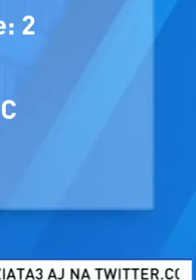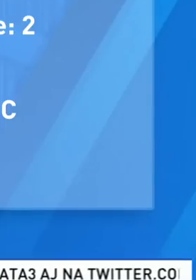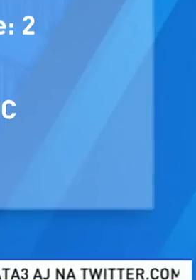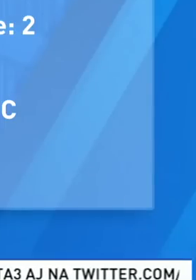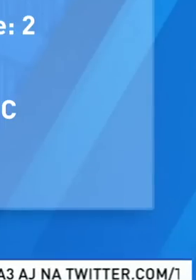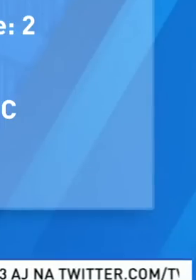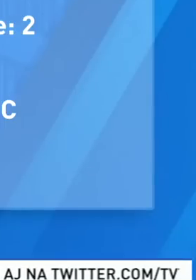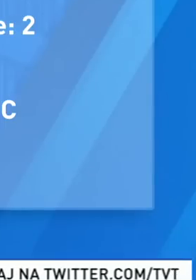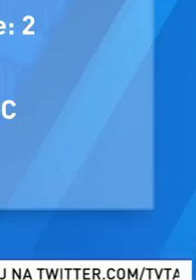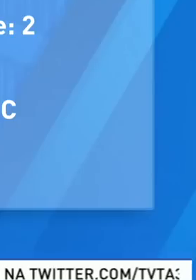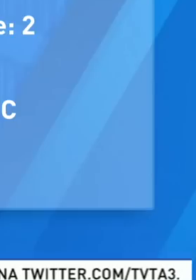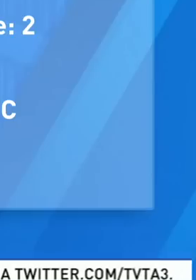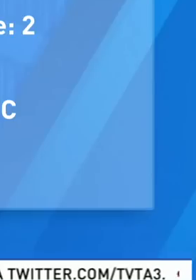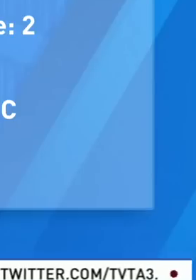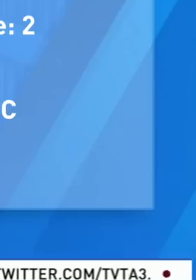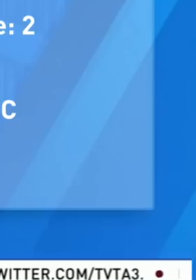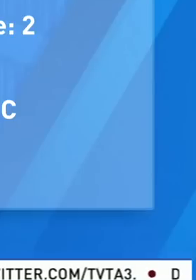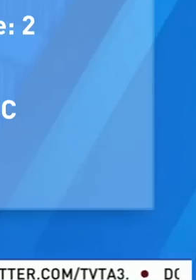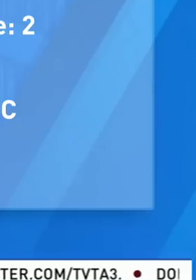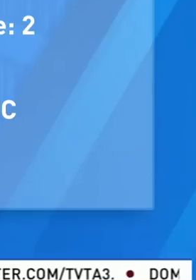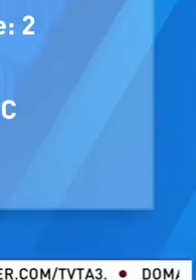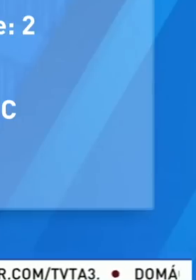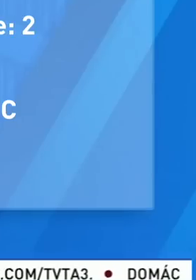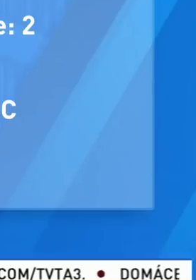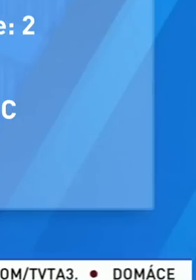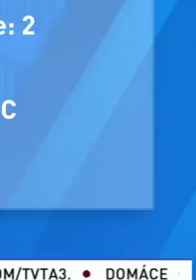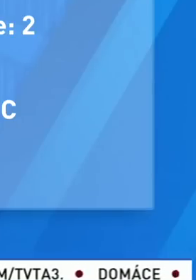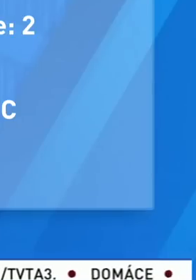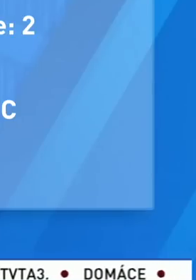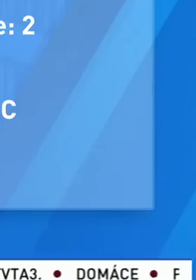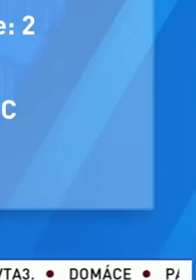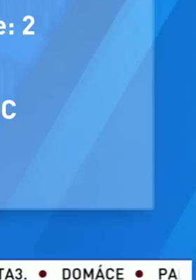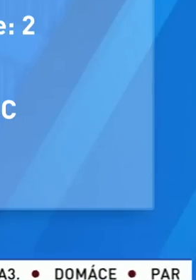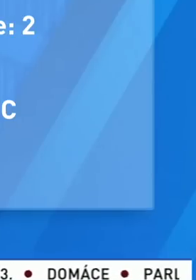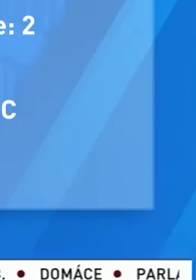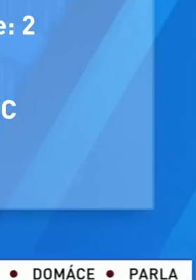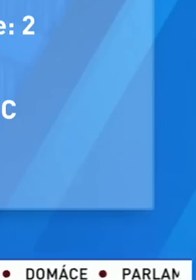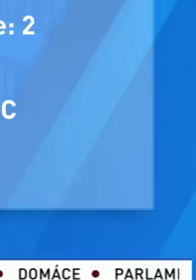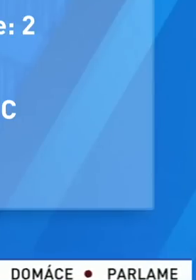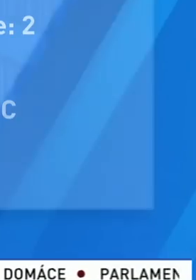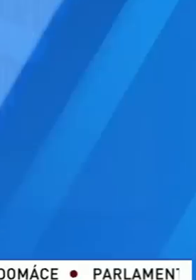samozprávneho kraja. V kresťansko-demokratickom hnutí zastáva funkciu podpredsedu.